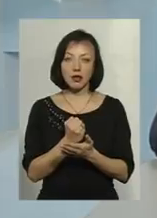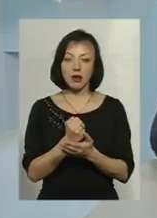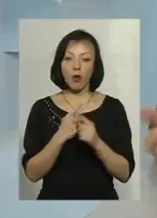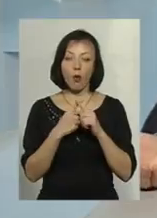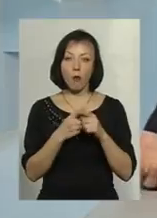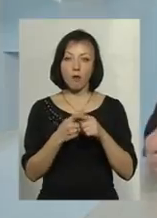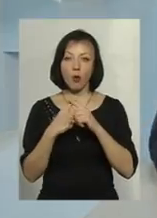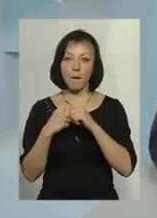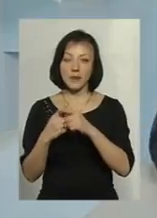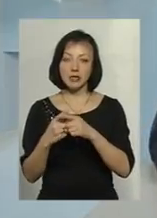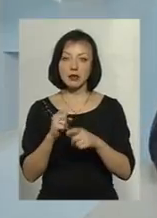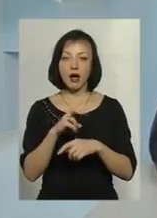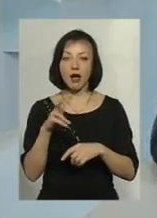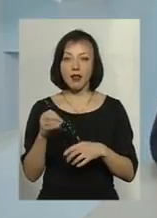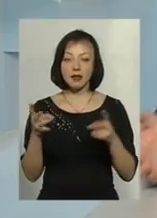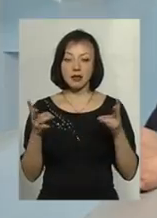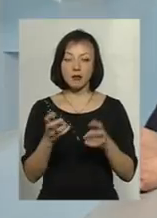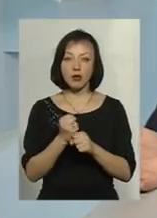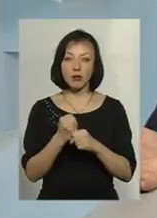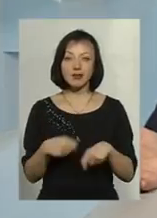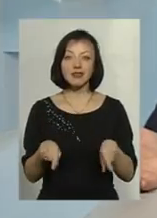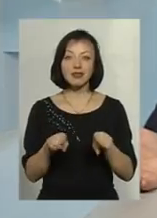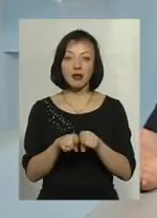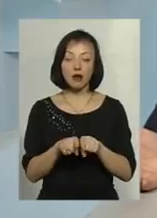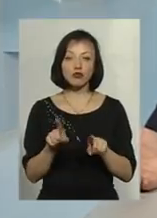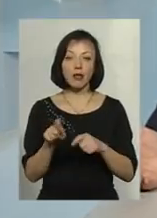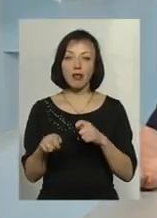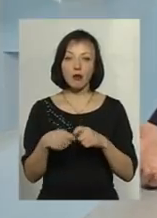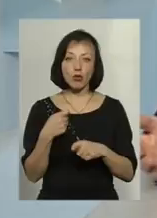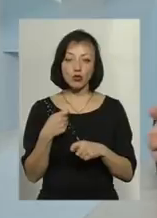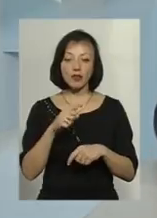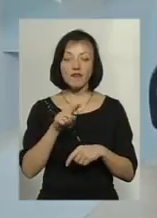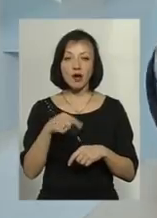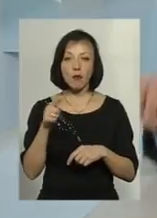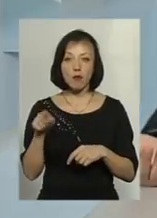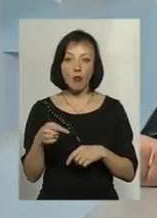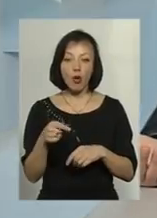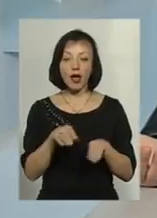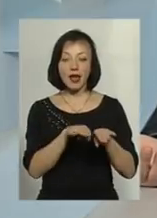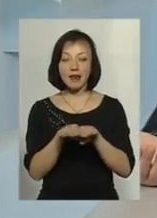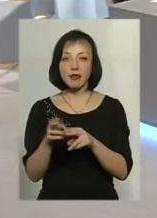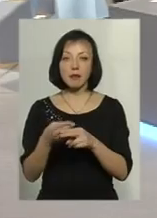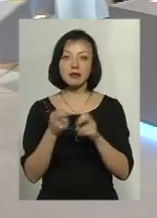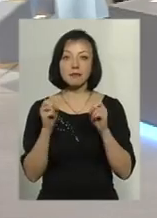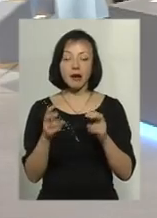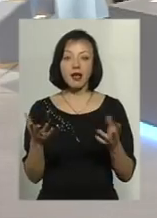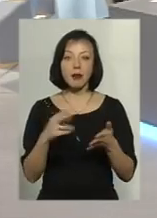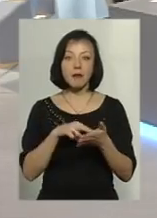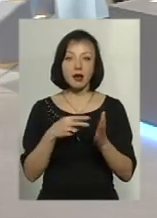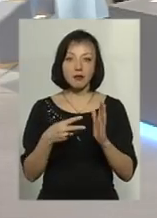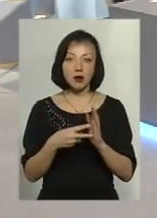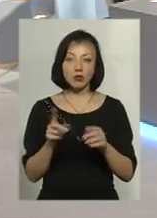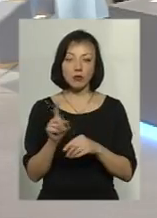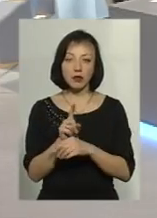якийсь компроміс. Але це потрібно робити таким чином, щоб не порушувати тих вимог і того рівня безпеки, який передбачений